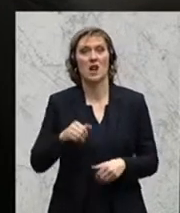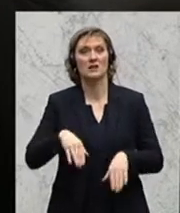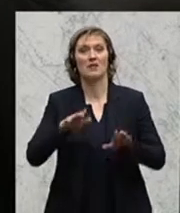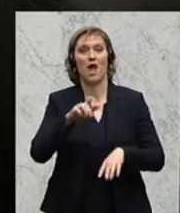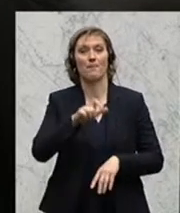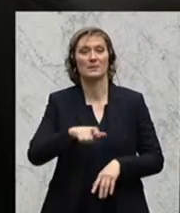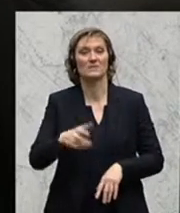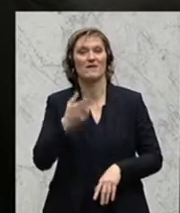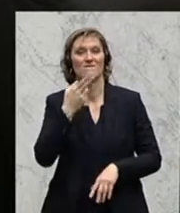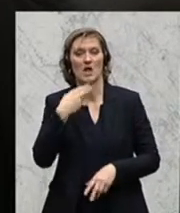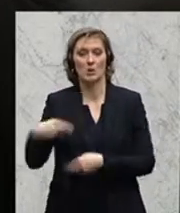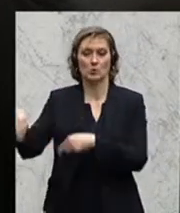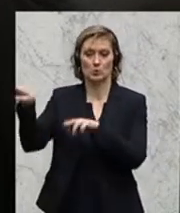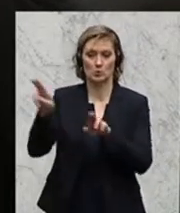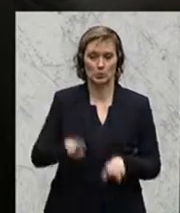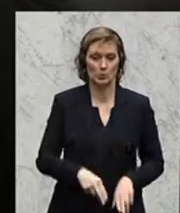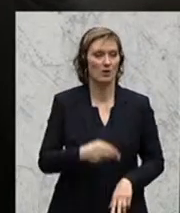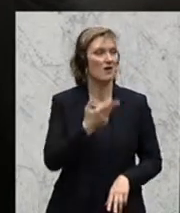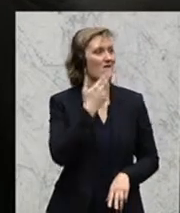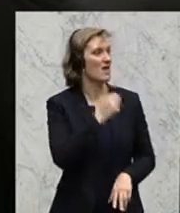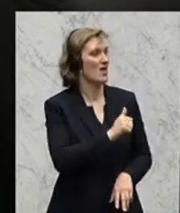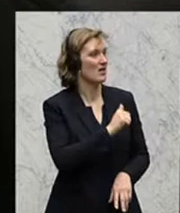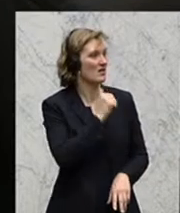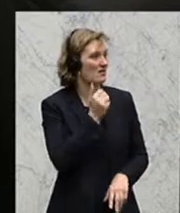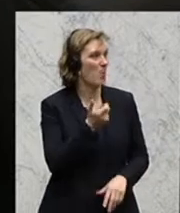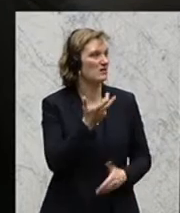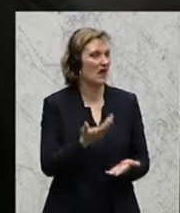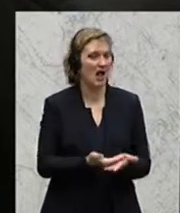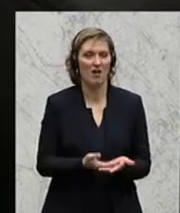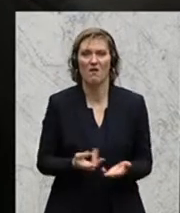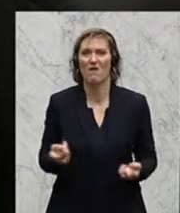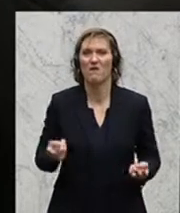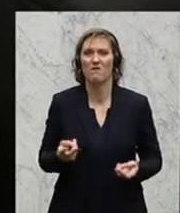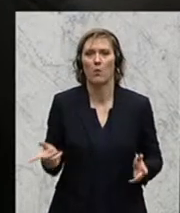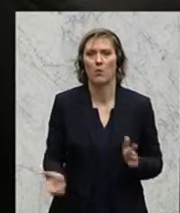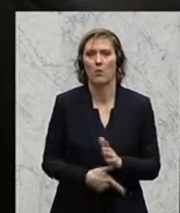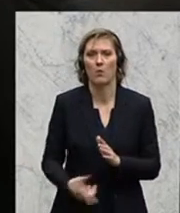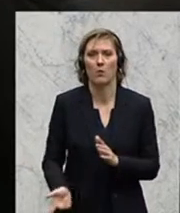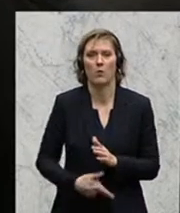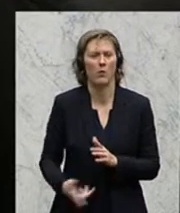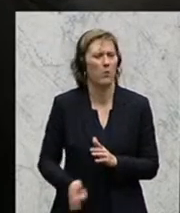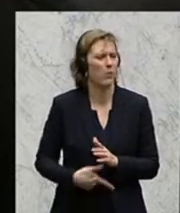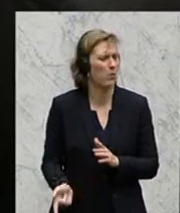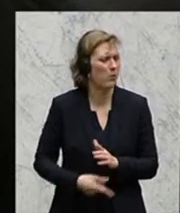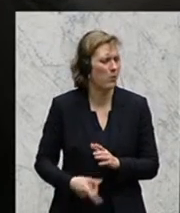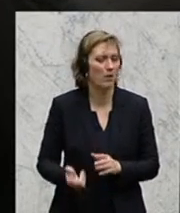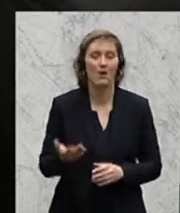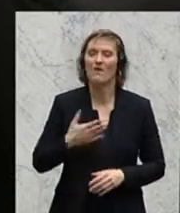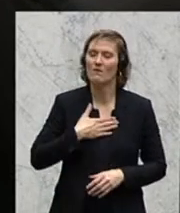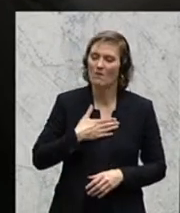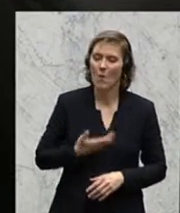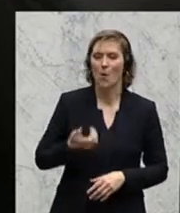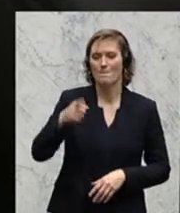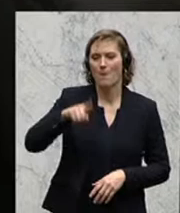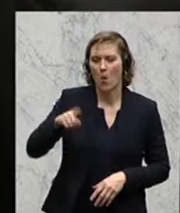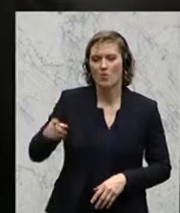gegeben ist, wer hier zurückgekehrt ist, wer nicht, weil diese Zahlen wird es nicht geben. Weil über Monate hinweg, trotz Warnung, nicht nur